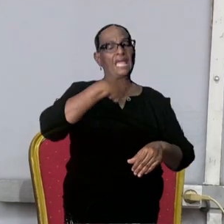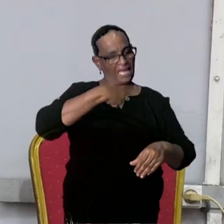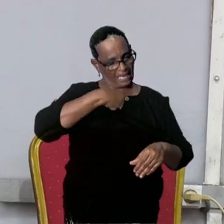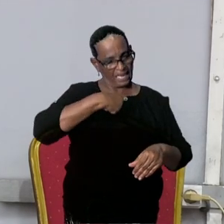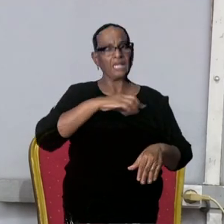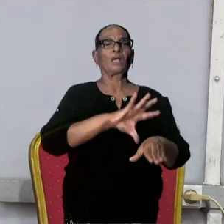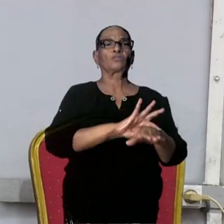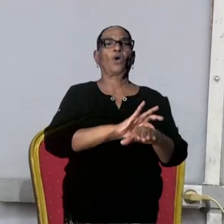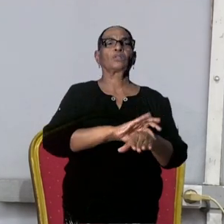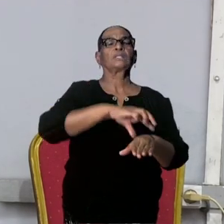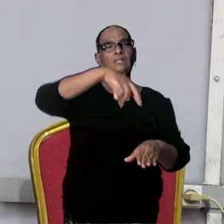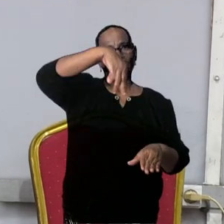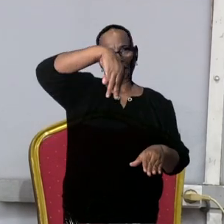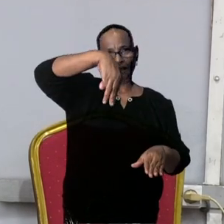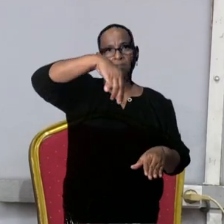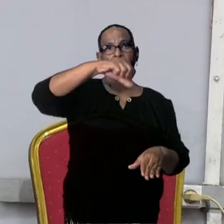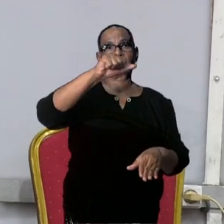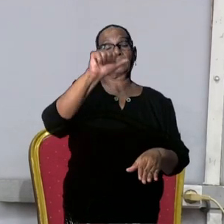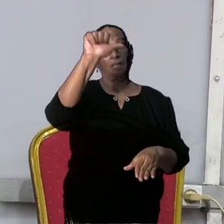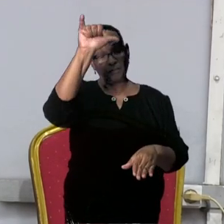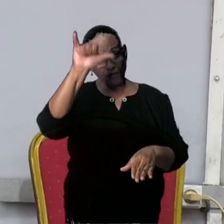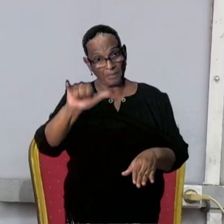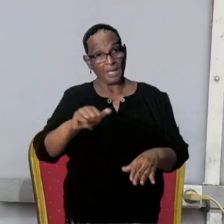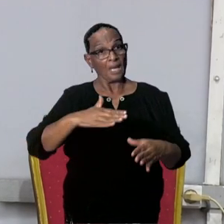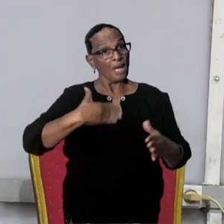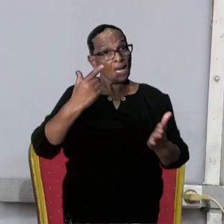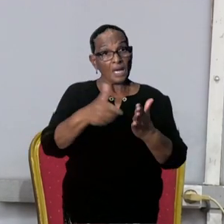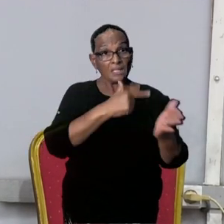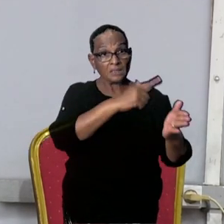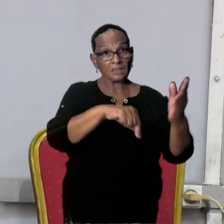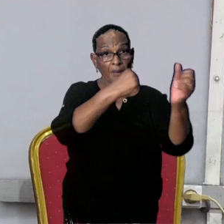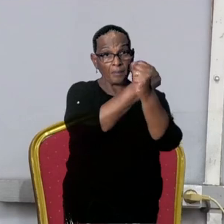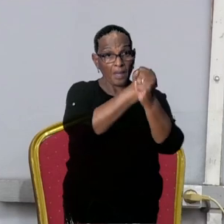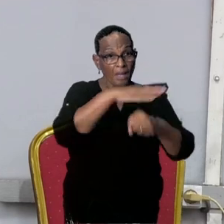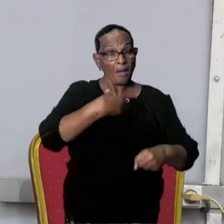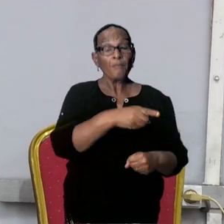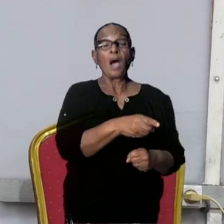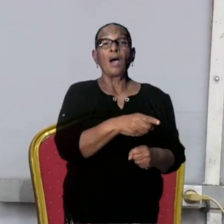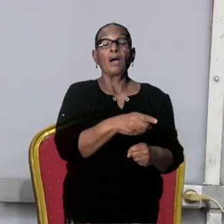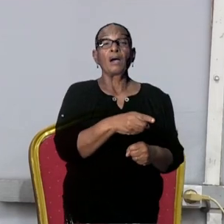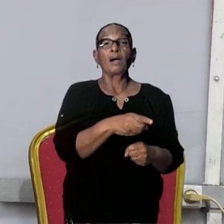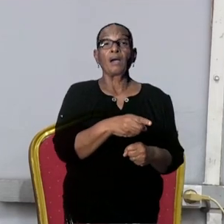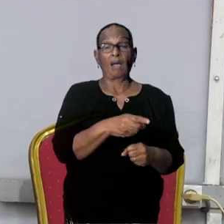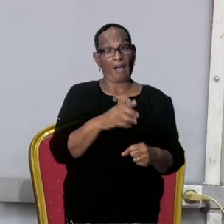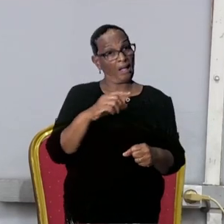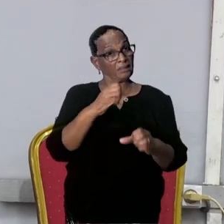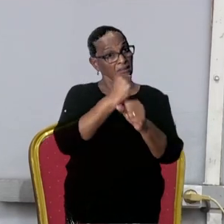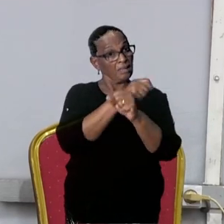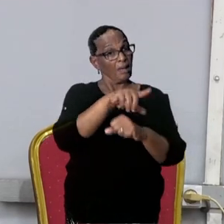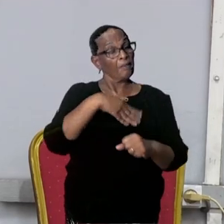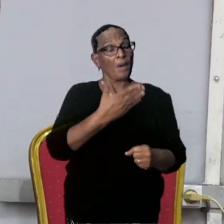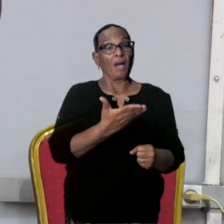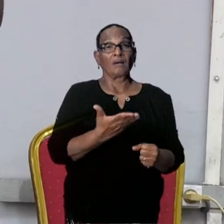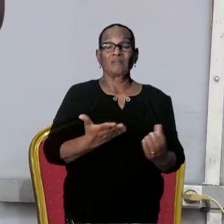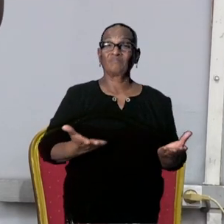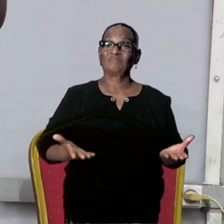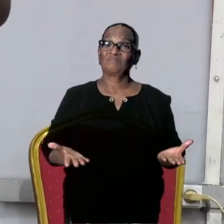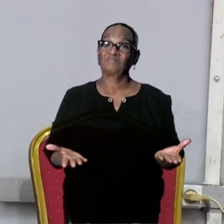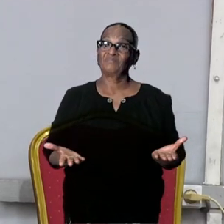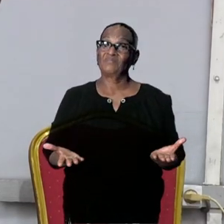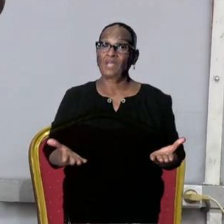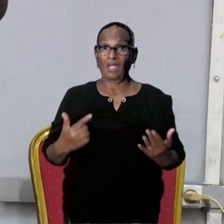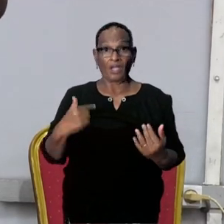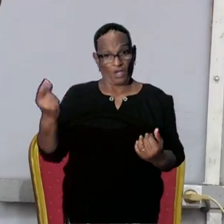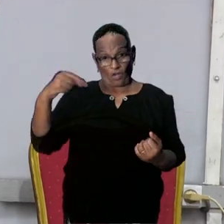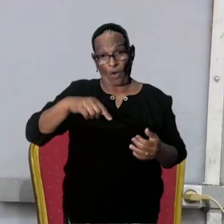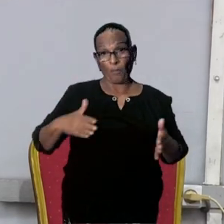mee. Is hij strafbaar? Dat is de vraag. Is hij strafbaar? En indien hij strafbaar is, want het kan zijn dat hij op